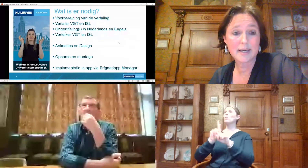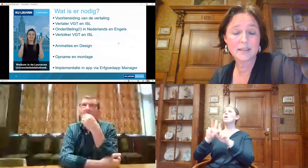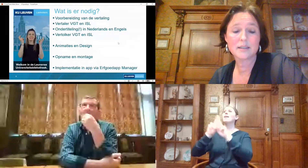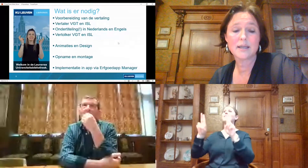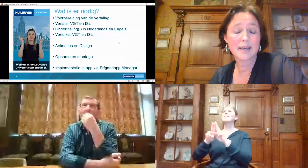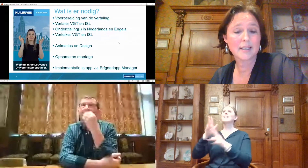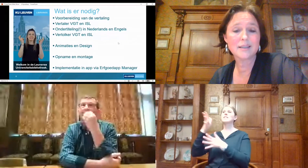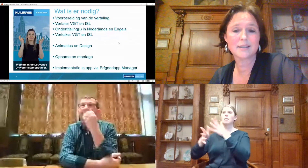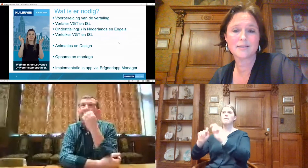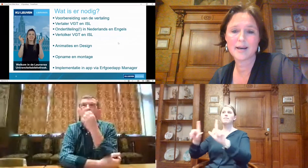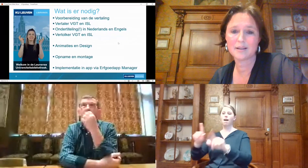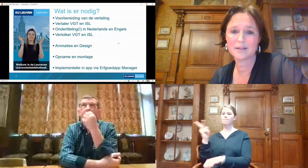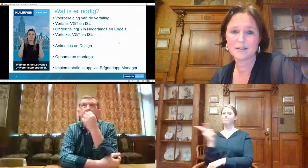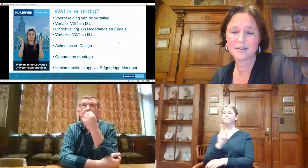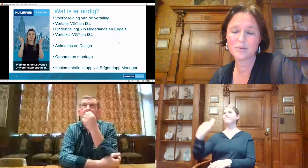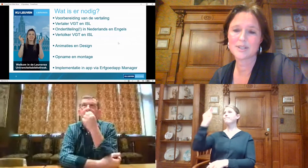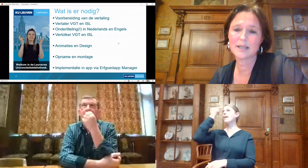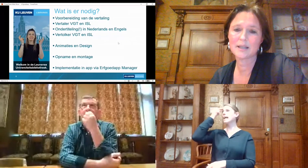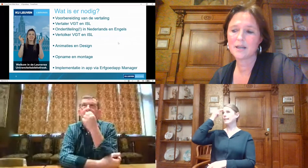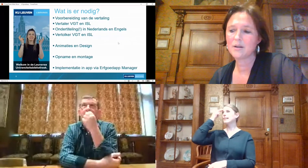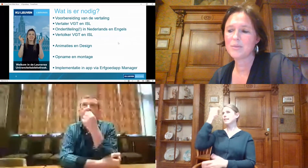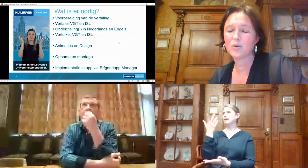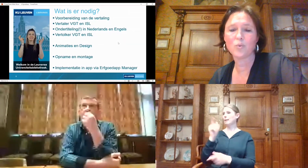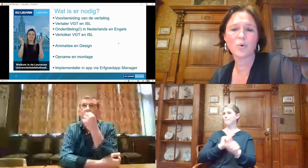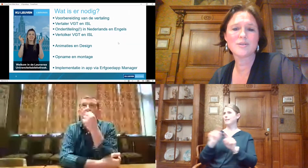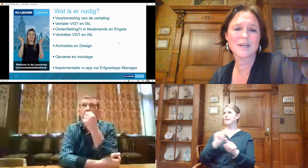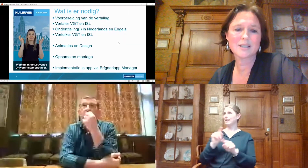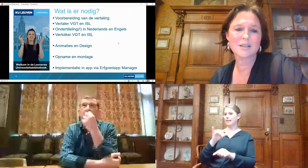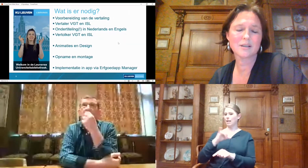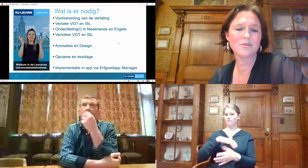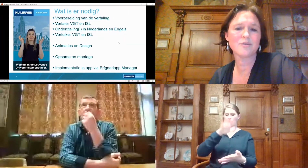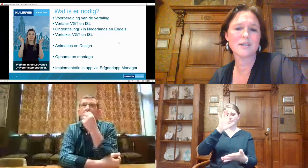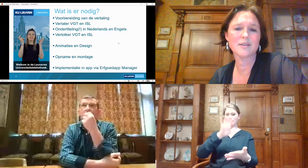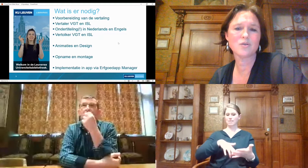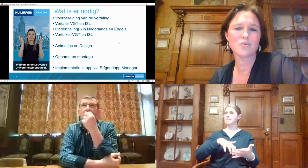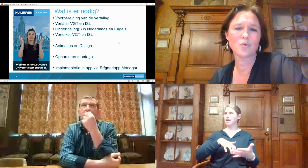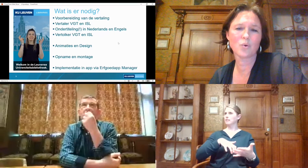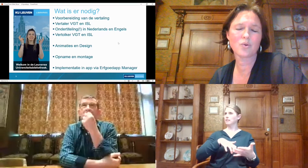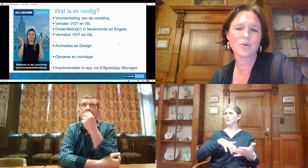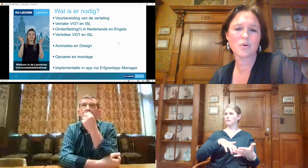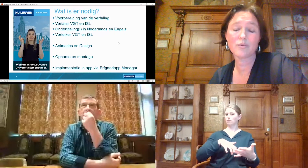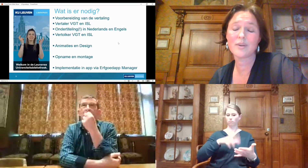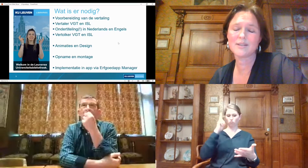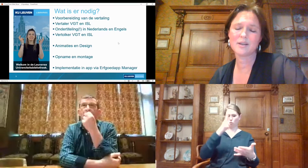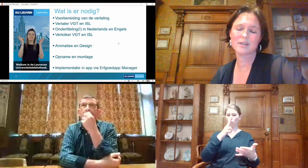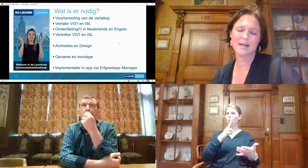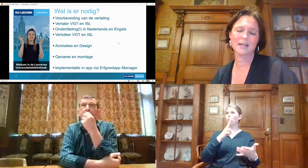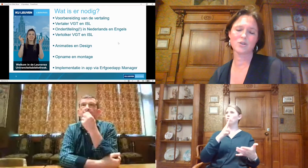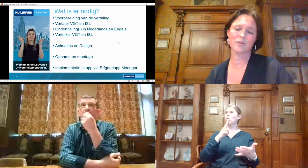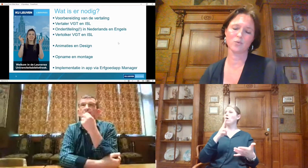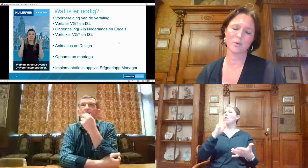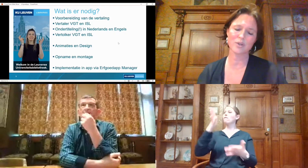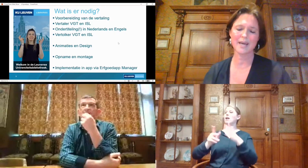zijn erkende talen. Dat wil zeggen, met een gewone tekst kan een VGT-tolk, of een VGT